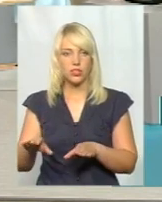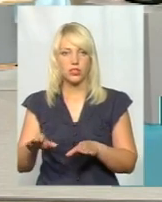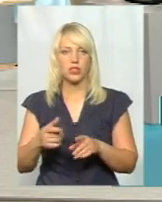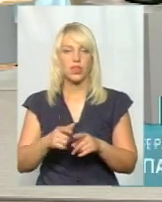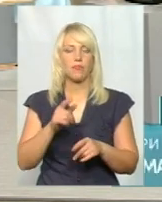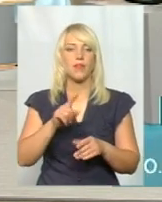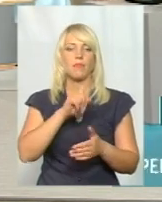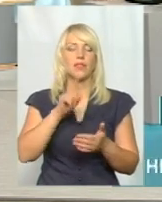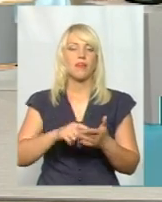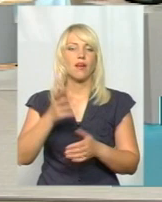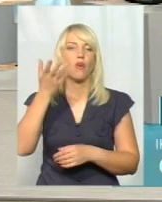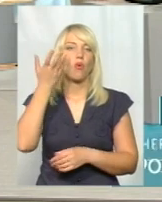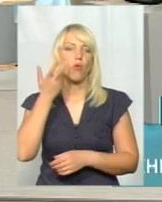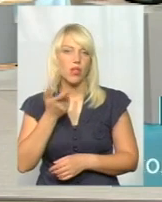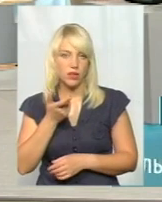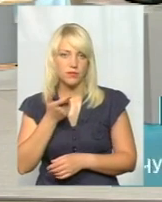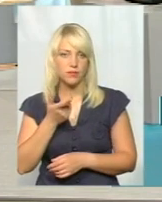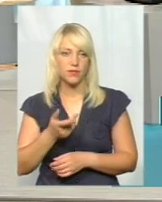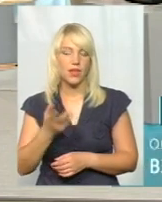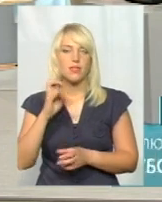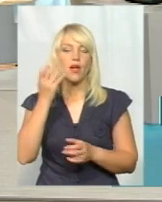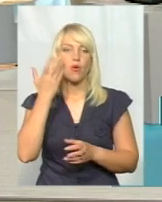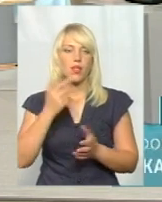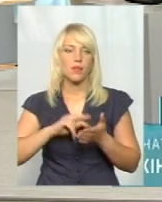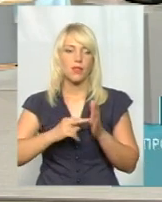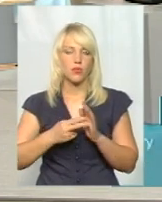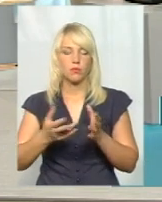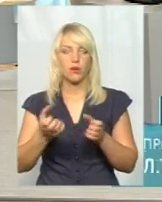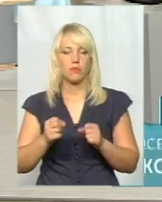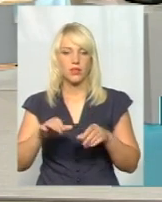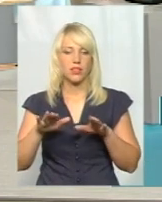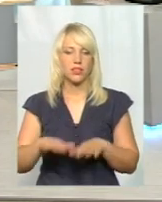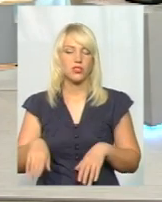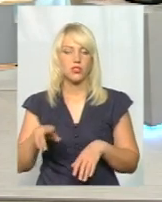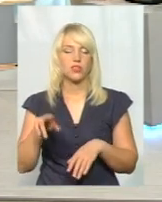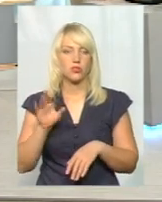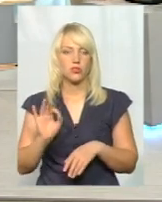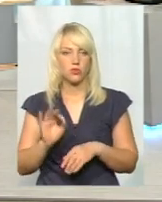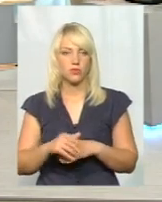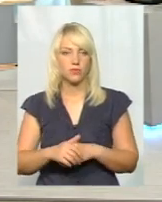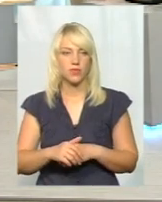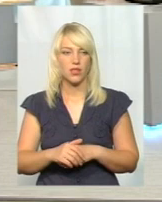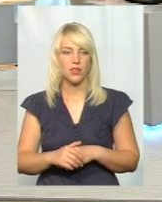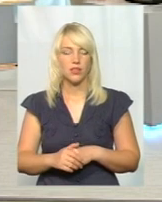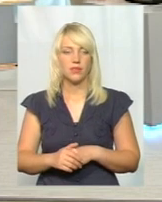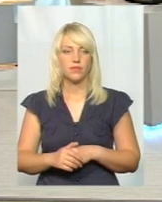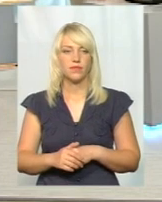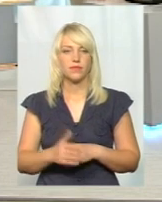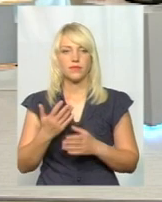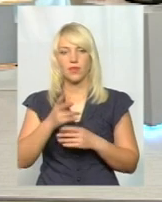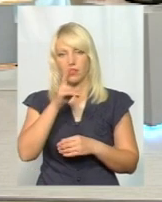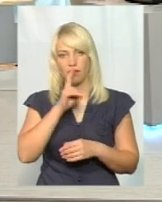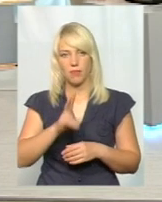запитання – коли? На коли плануєте приймати рішення з приводу? Це мінімум два місяці.